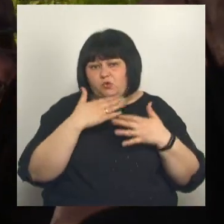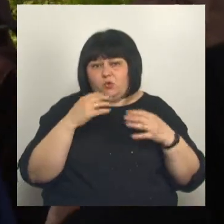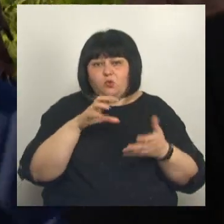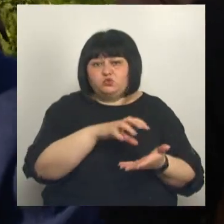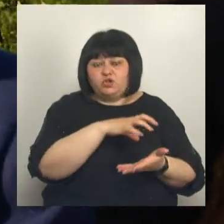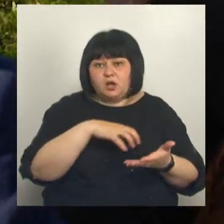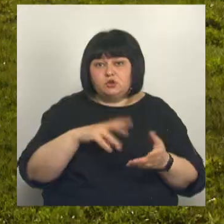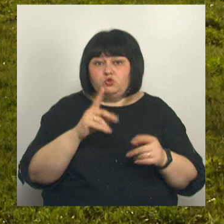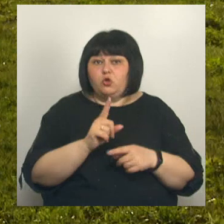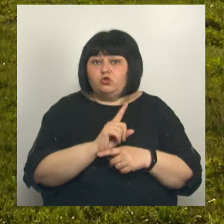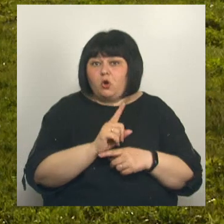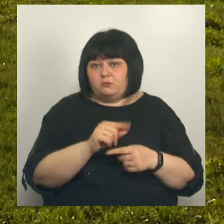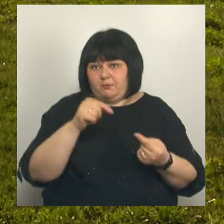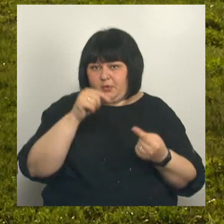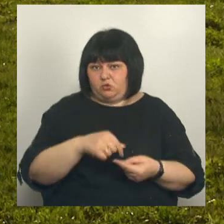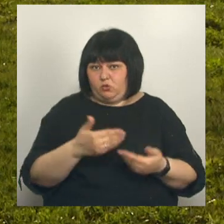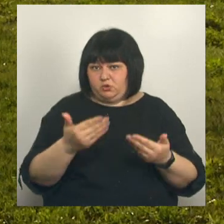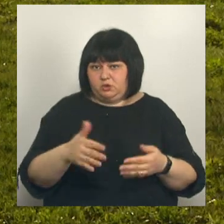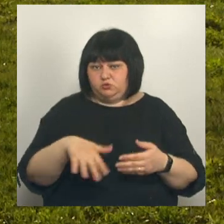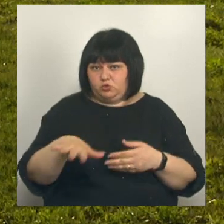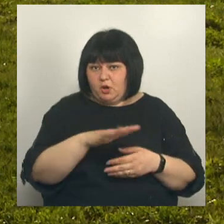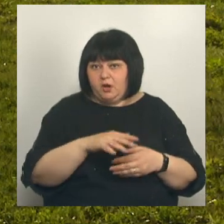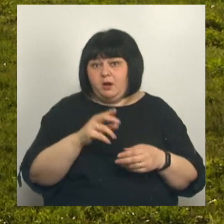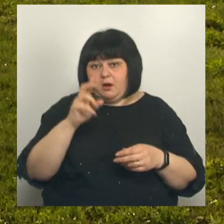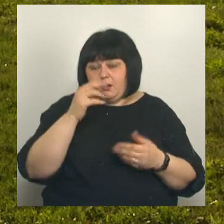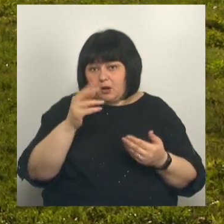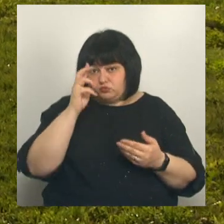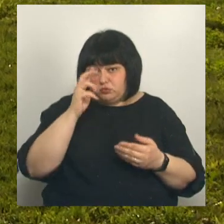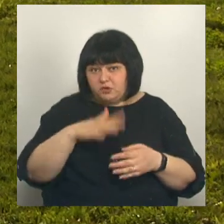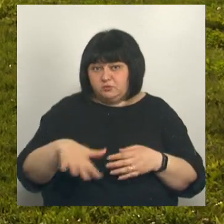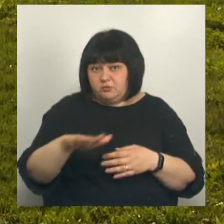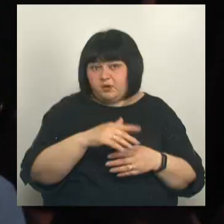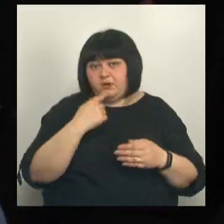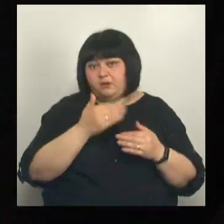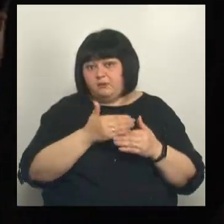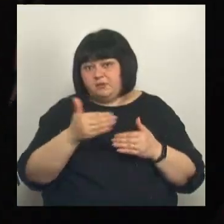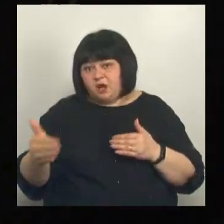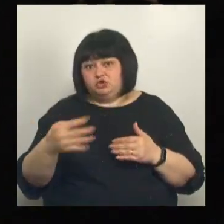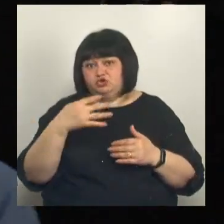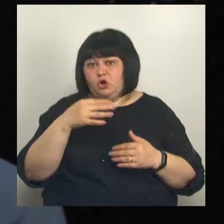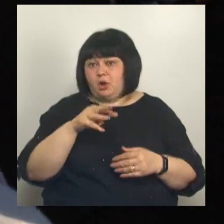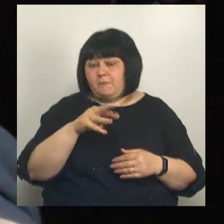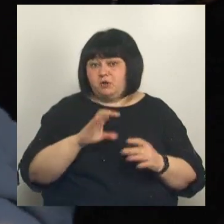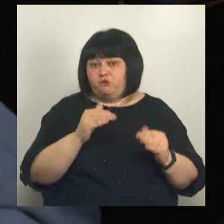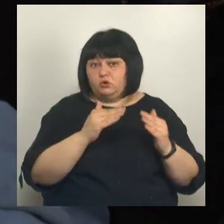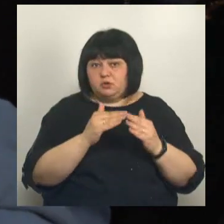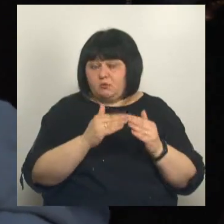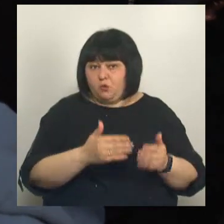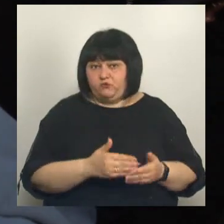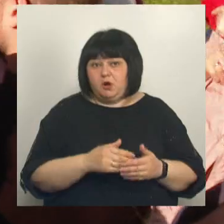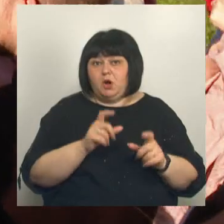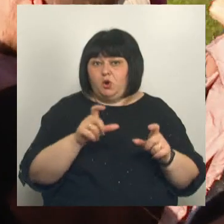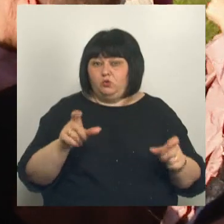но по нормам в округе подошел только этот. Территория муниципальная, от ближайших домов более 40 метров. Но часть жителей района